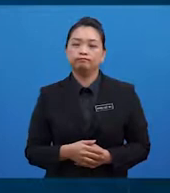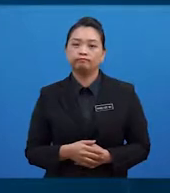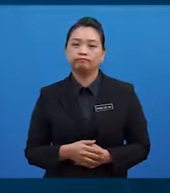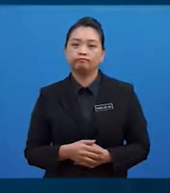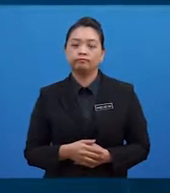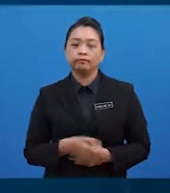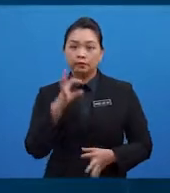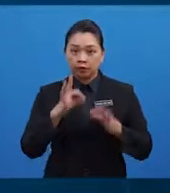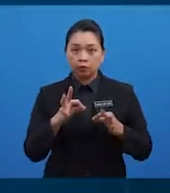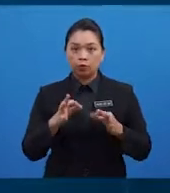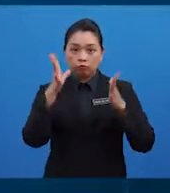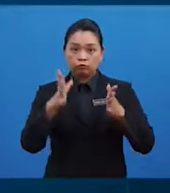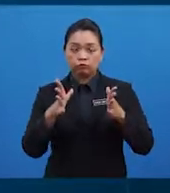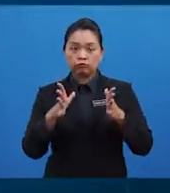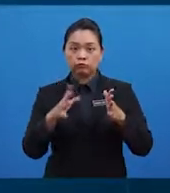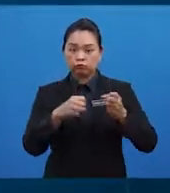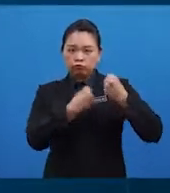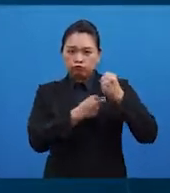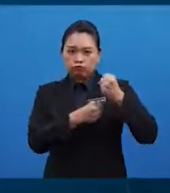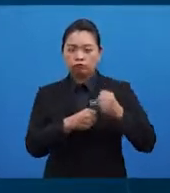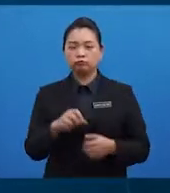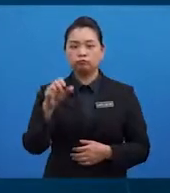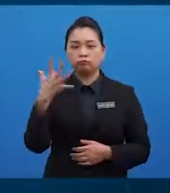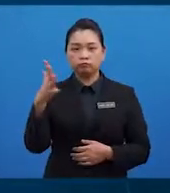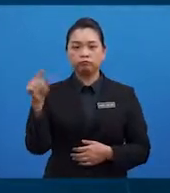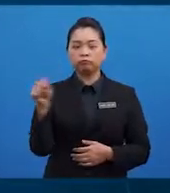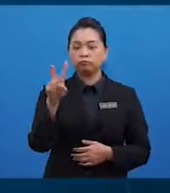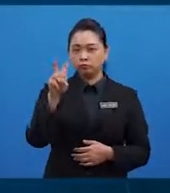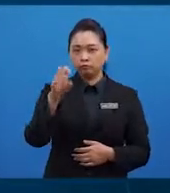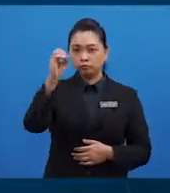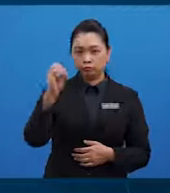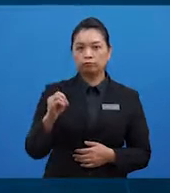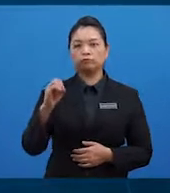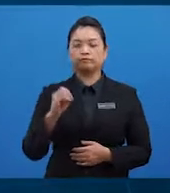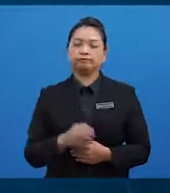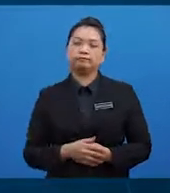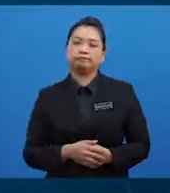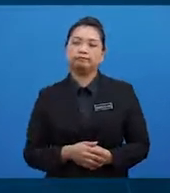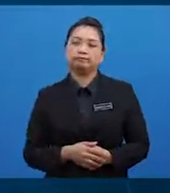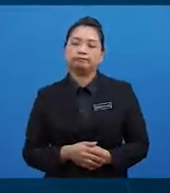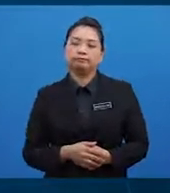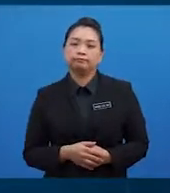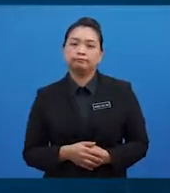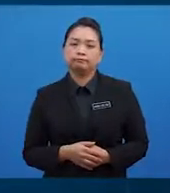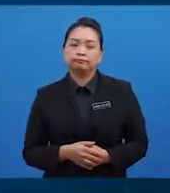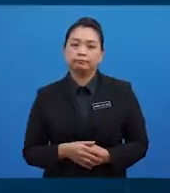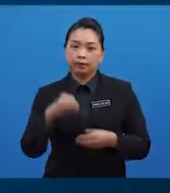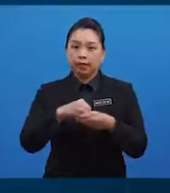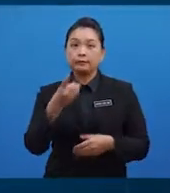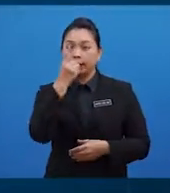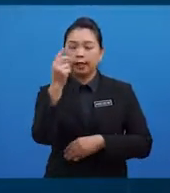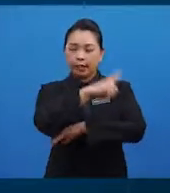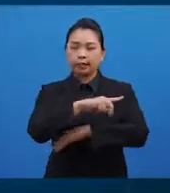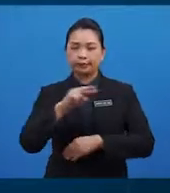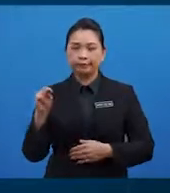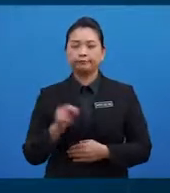Atlet pula memerlukan 15 hingga 20% kalori dalam diet harian.